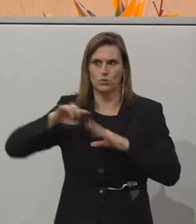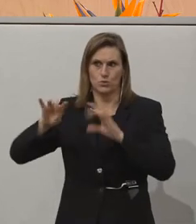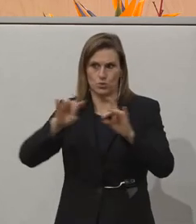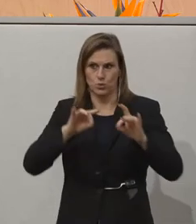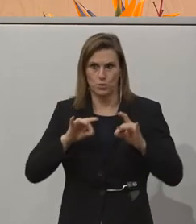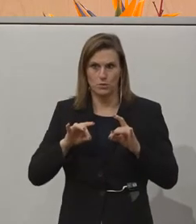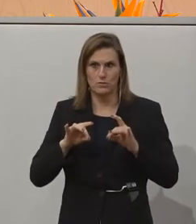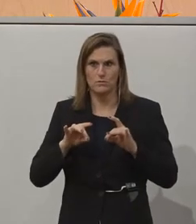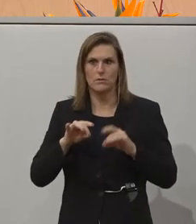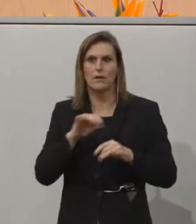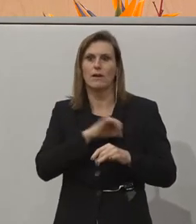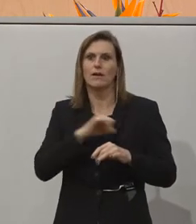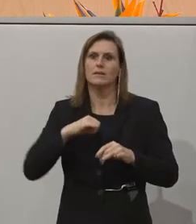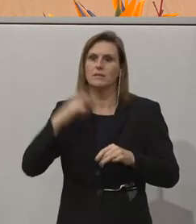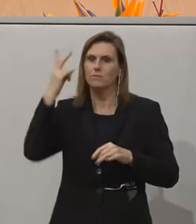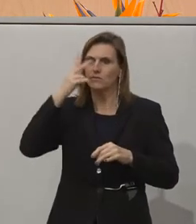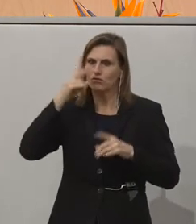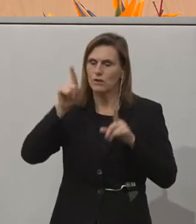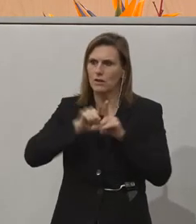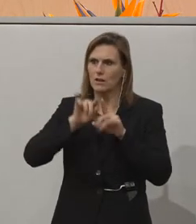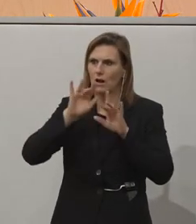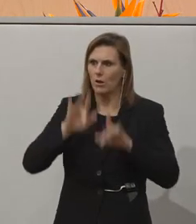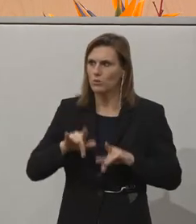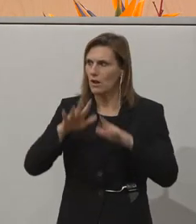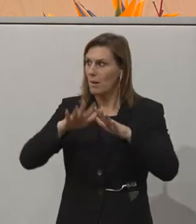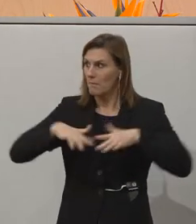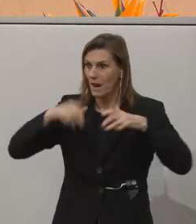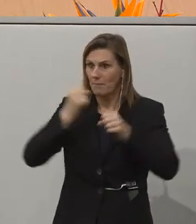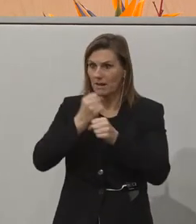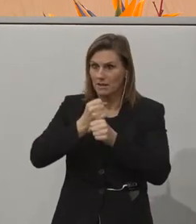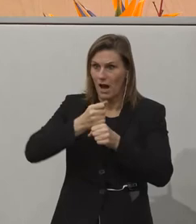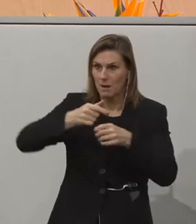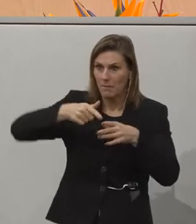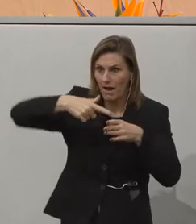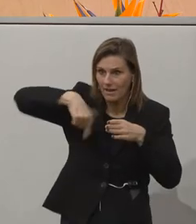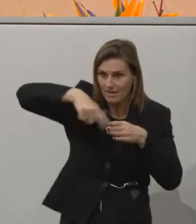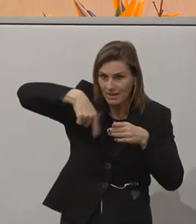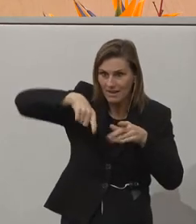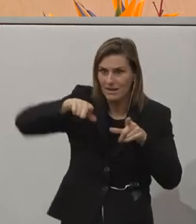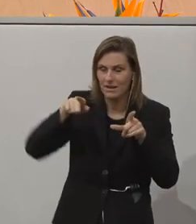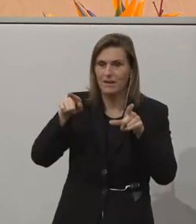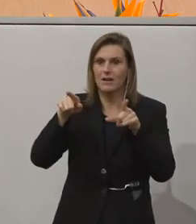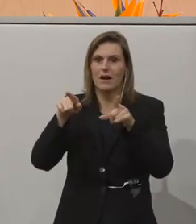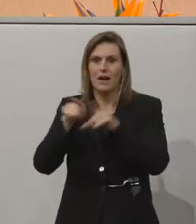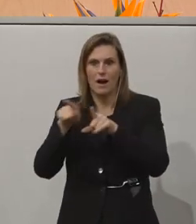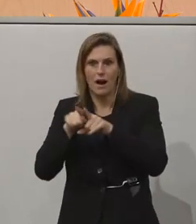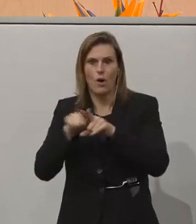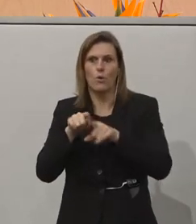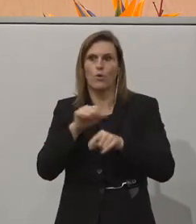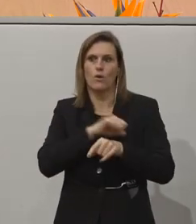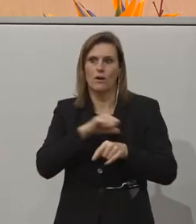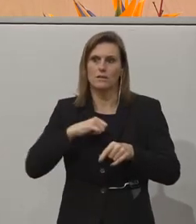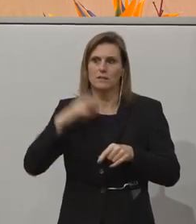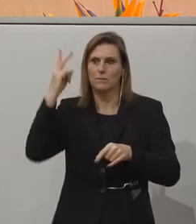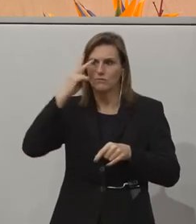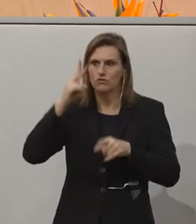haben. Das sind selbstverständlich im Kern diejenigen, die im Parlament arbeiten, auch selbstverständlich die